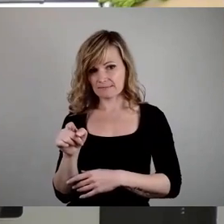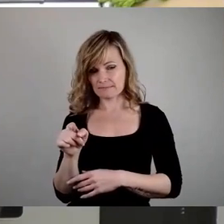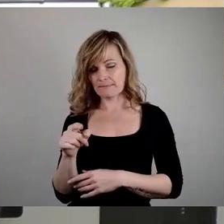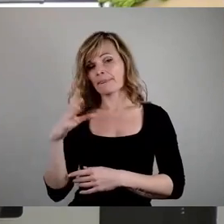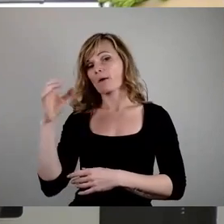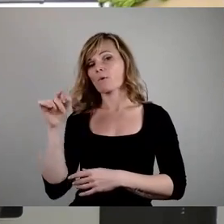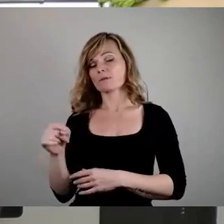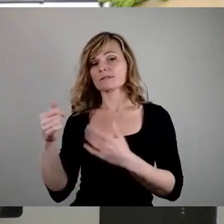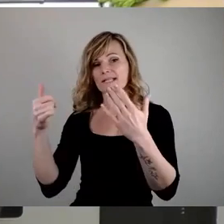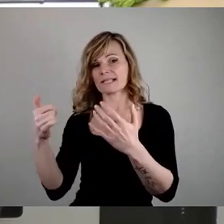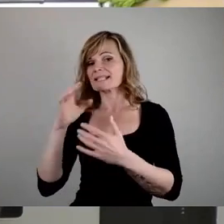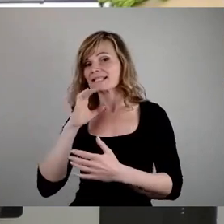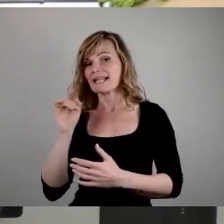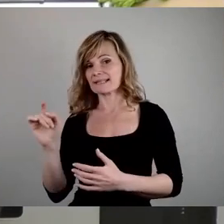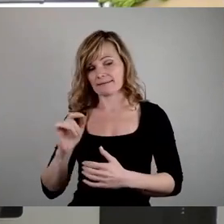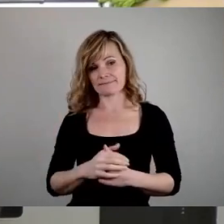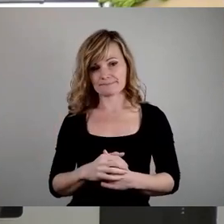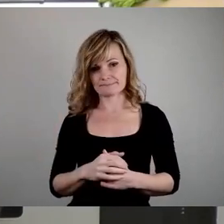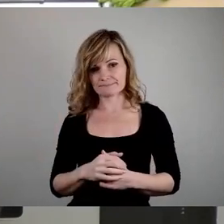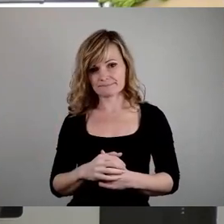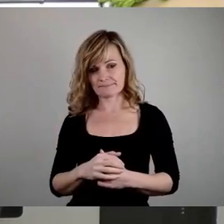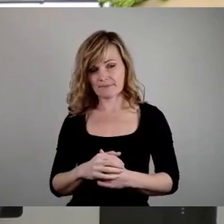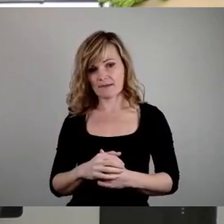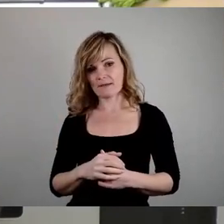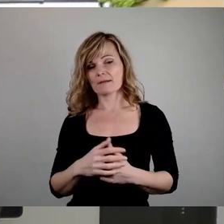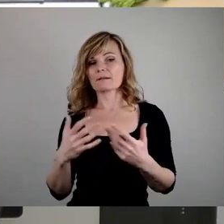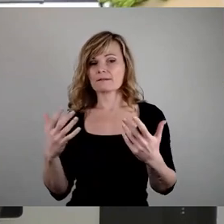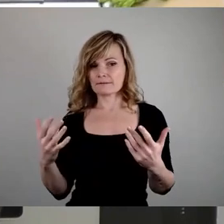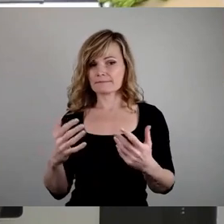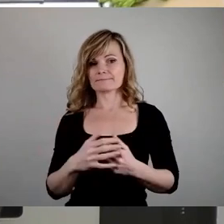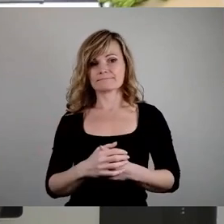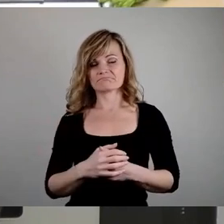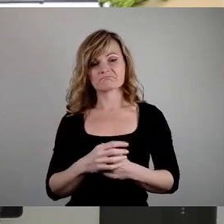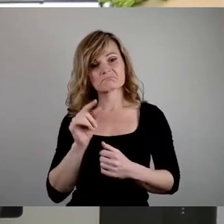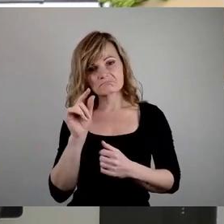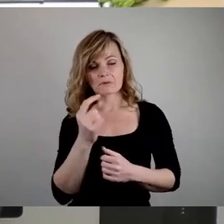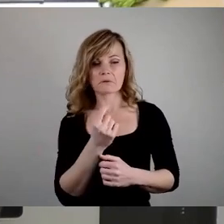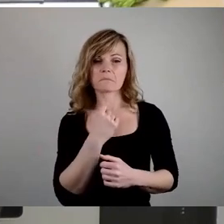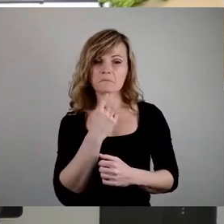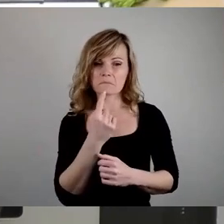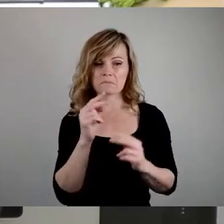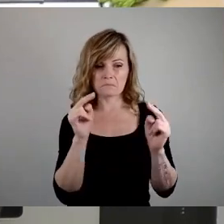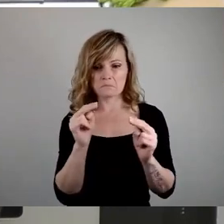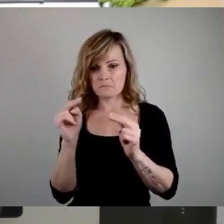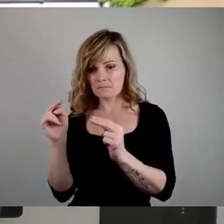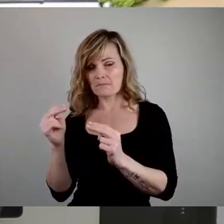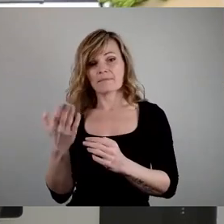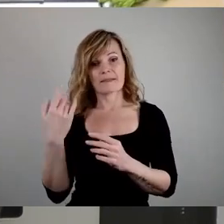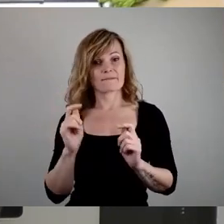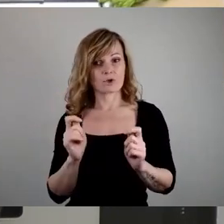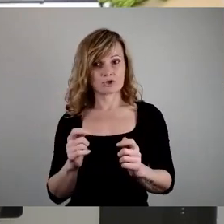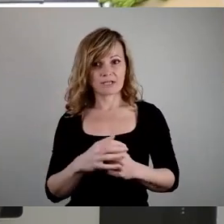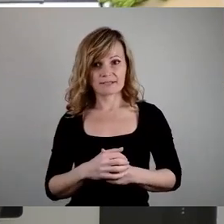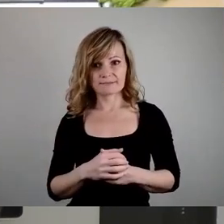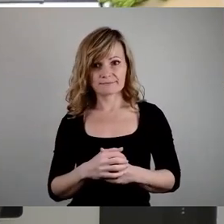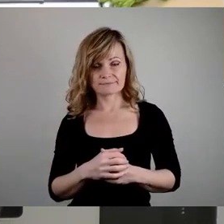60 Cent. Und diese sehr überschaubare Absenkung, wie vorher vorgeschlagen, steht allerdings dann